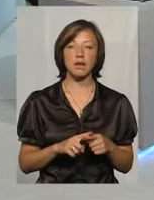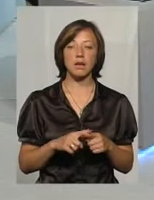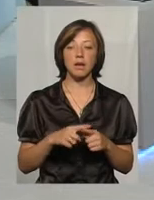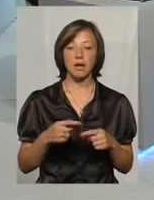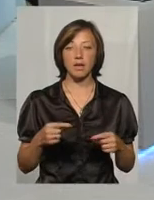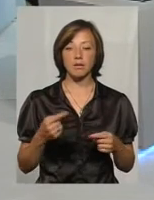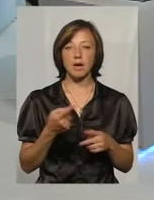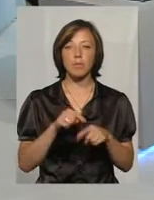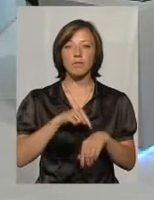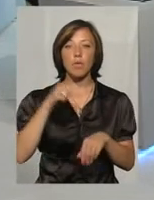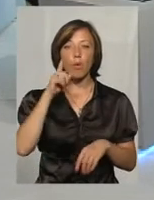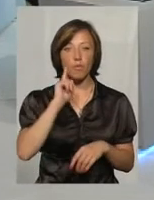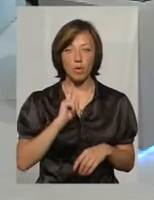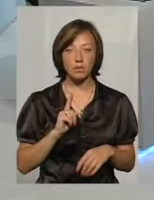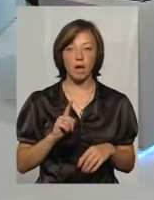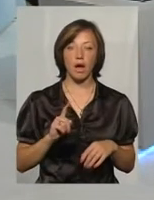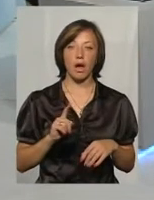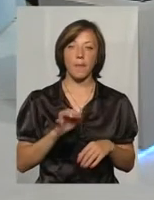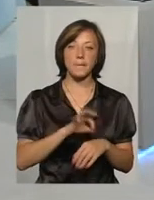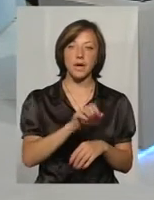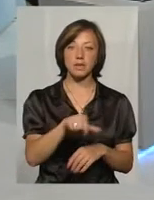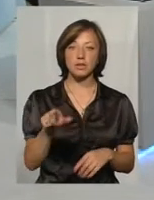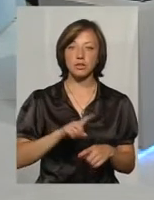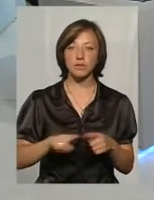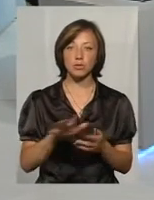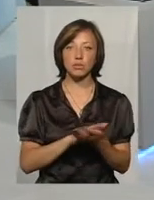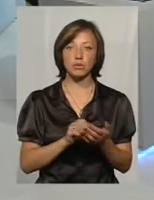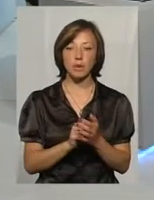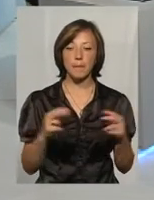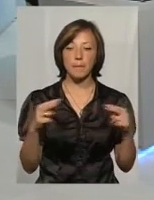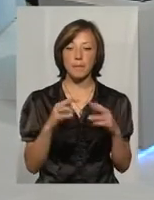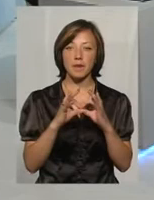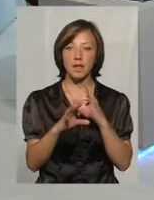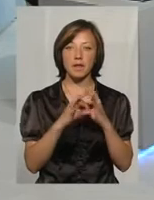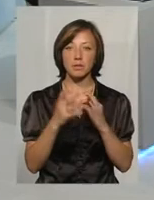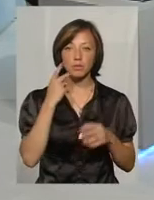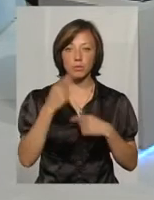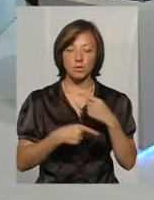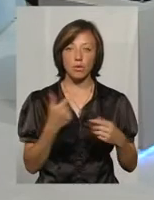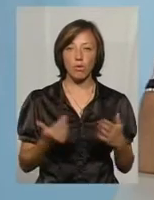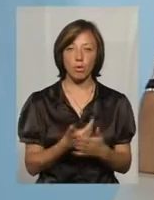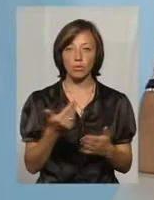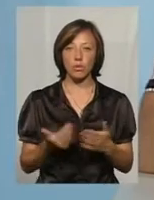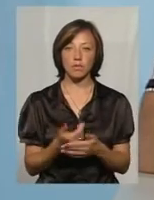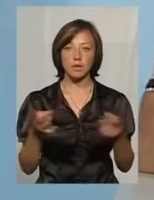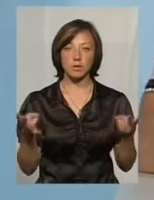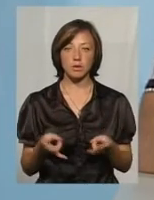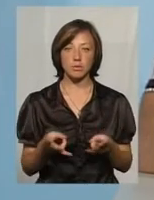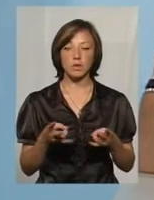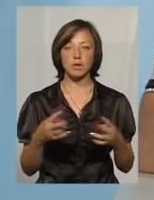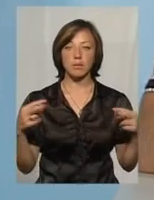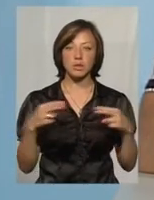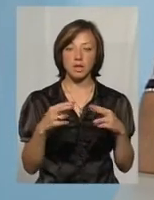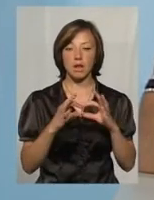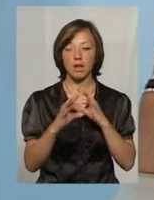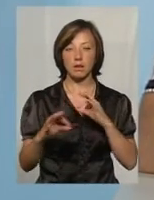пацієнтів під час процедури. Дуже швидко зношується білизна, яка потребує постійного оновлення, і простирадли,